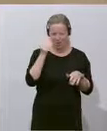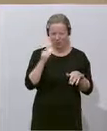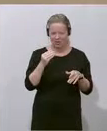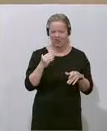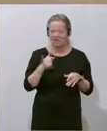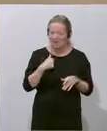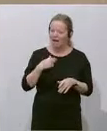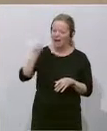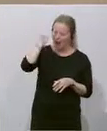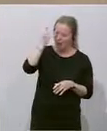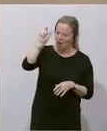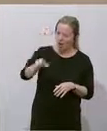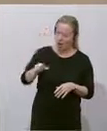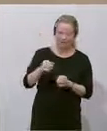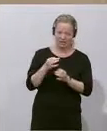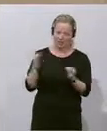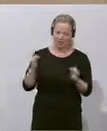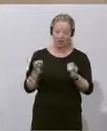nichts mehr und die glauben Ihnen auch nichts mehr.